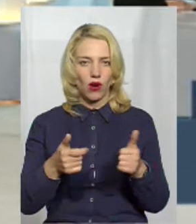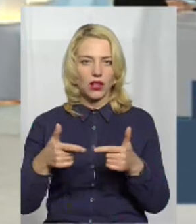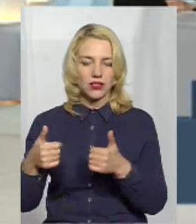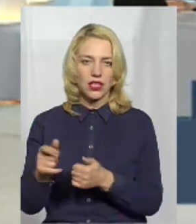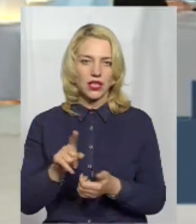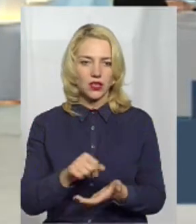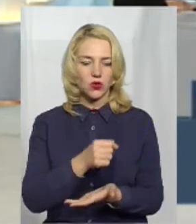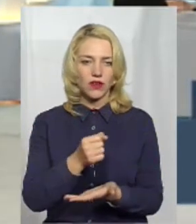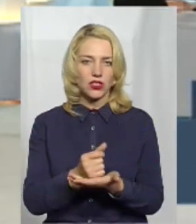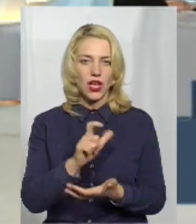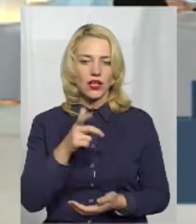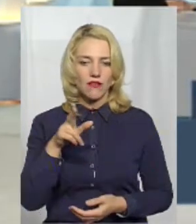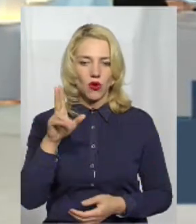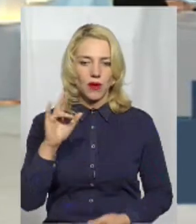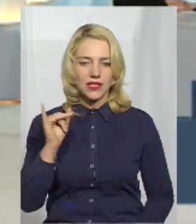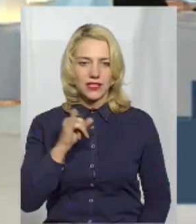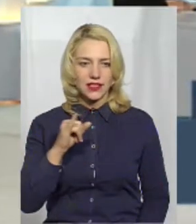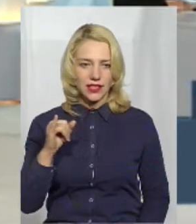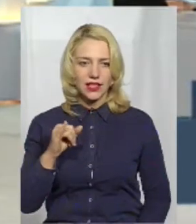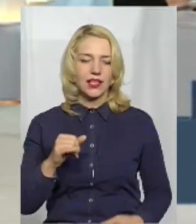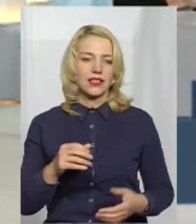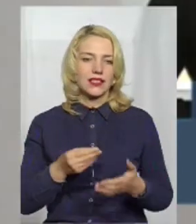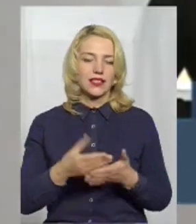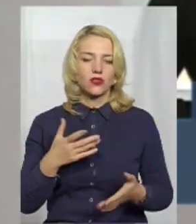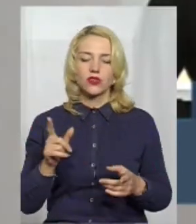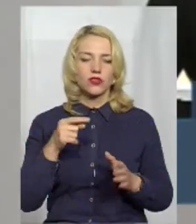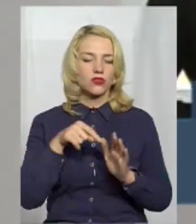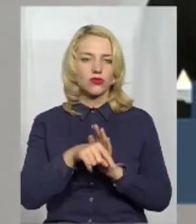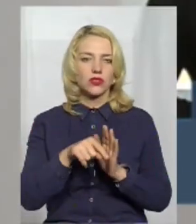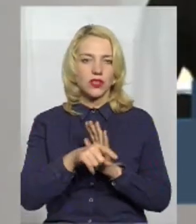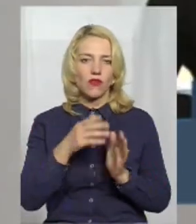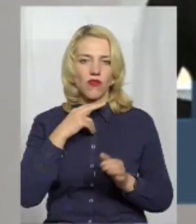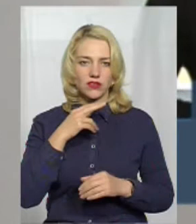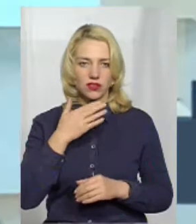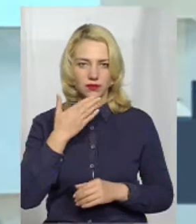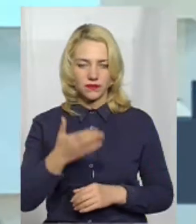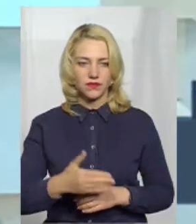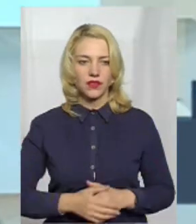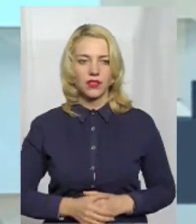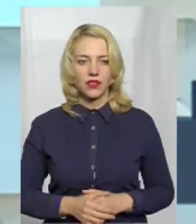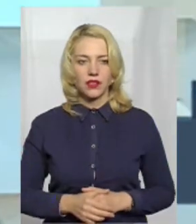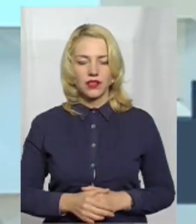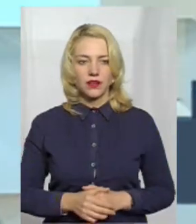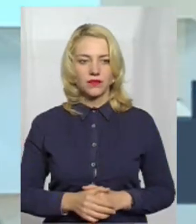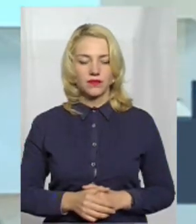утверджують європейські цінності. Що це малося на увазі? Ну,